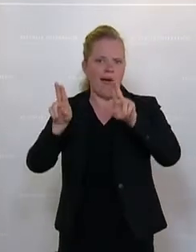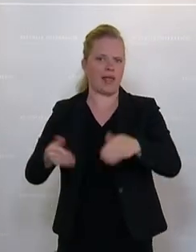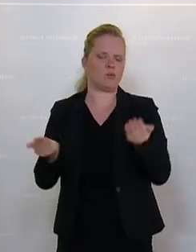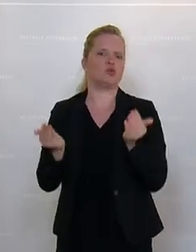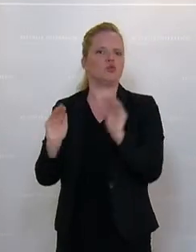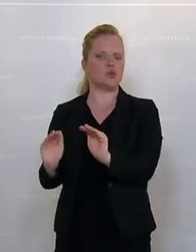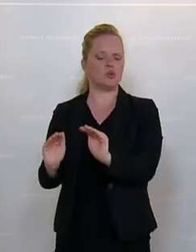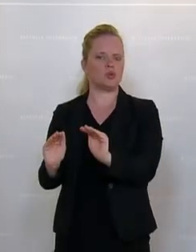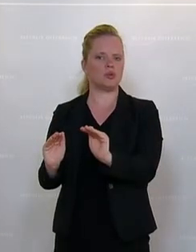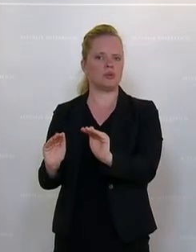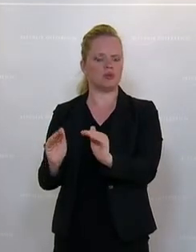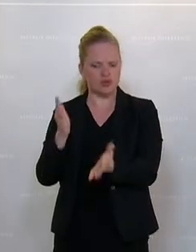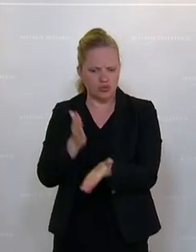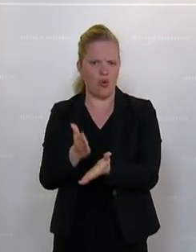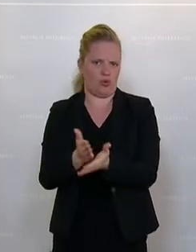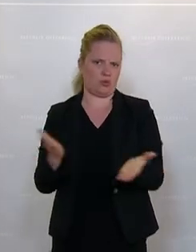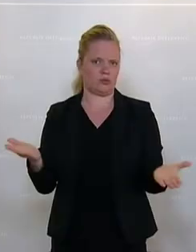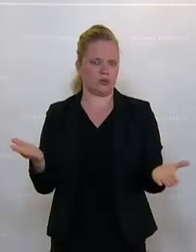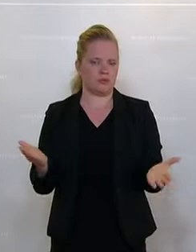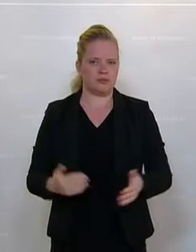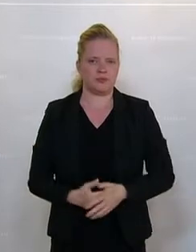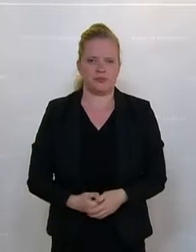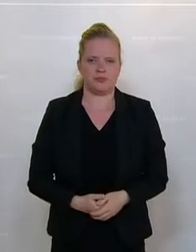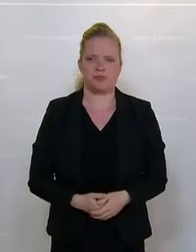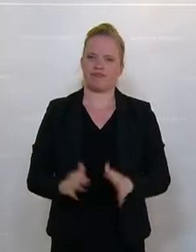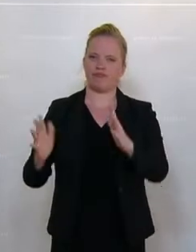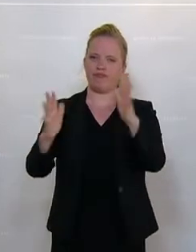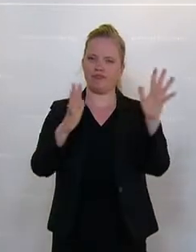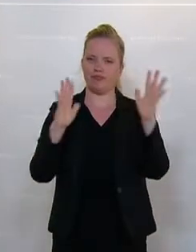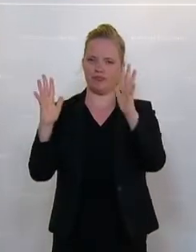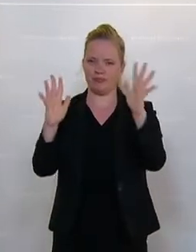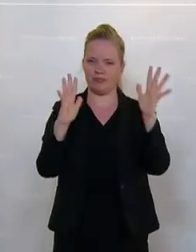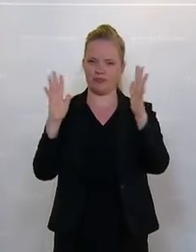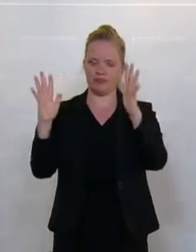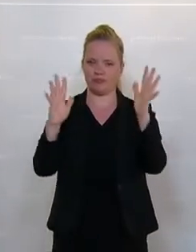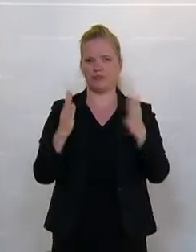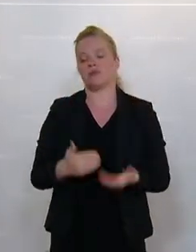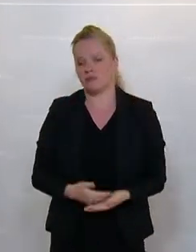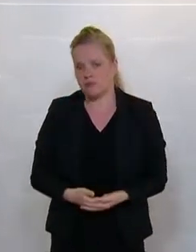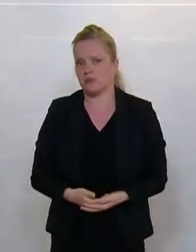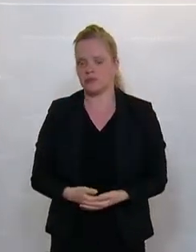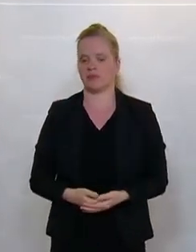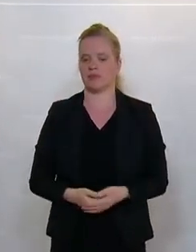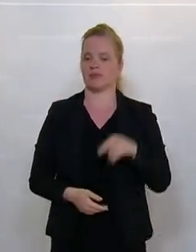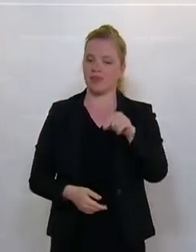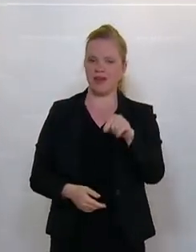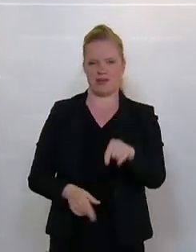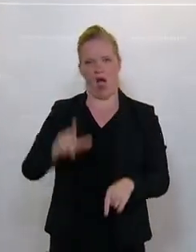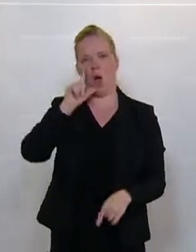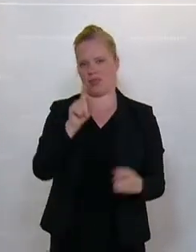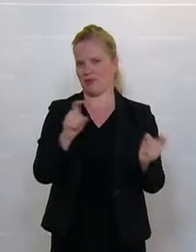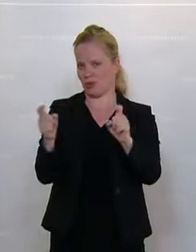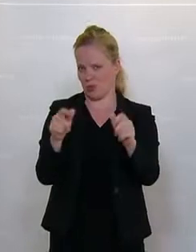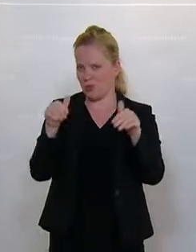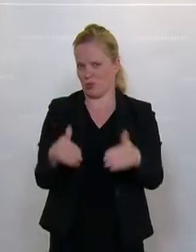schützen müssen. Und das ist schon die zentrale Diskussion, die wir